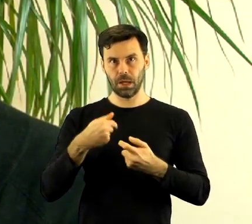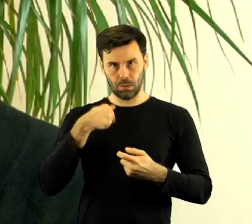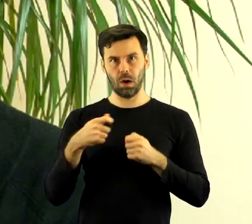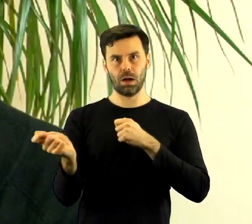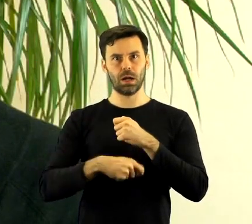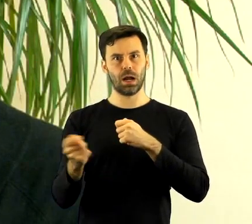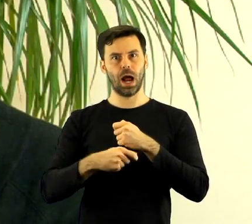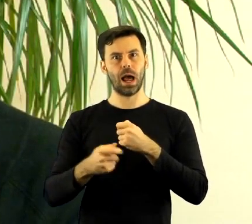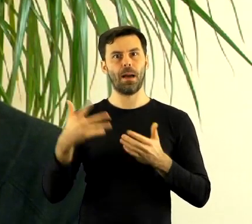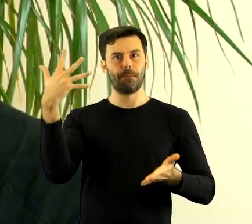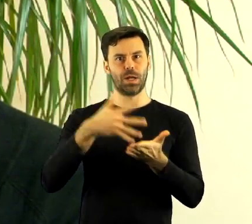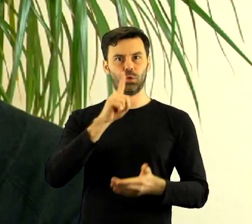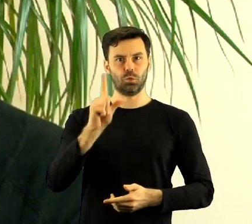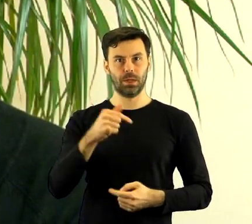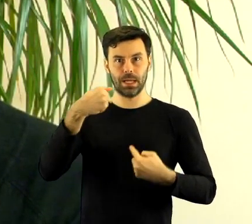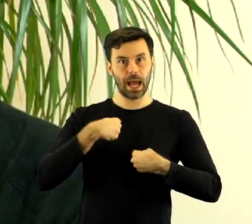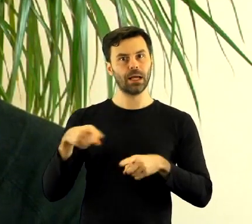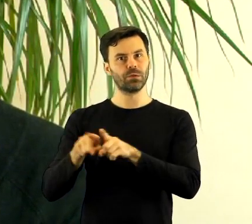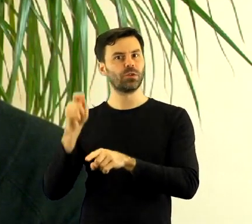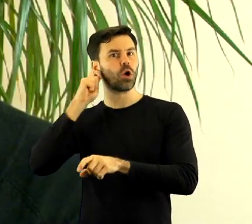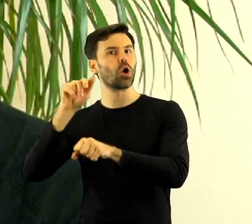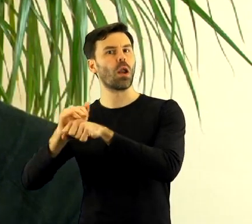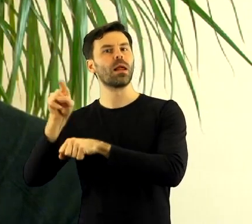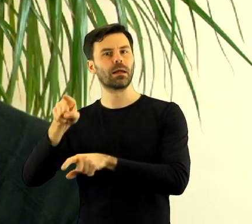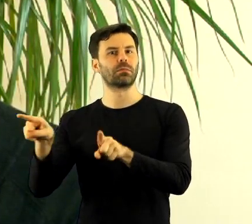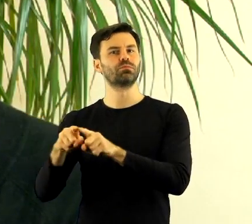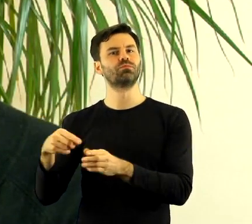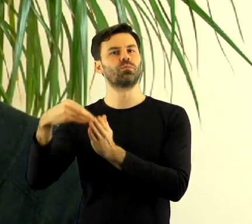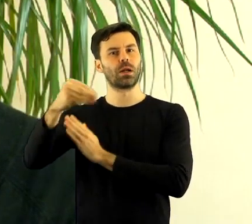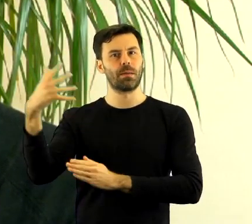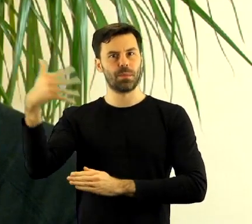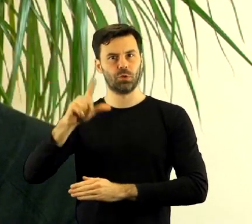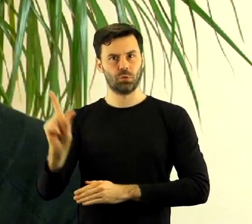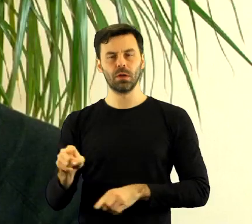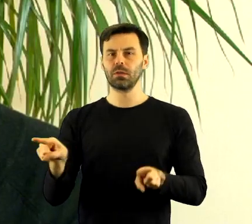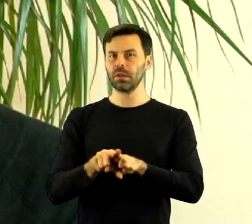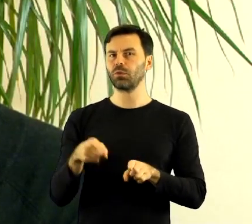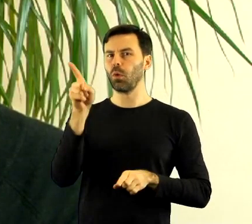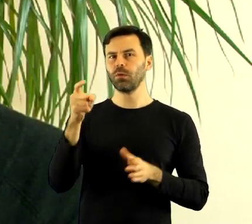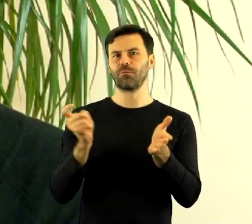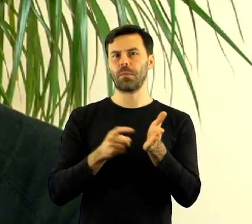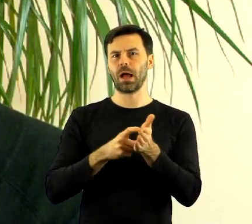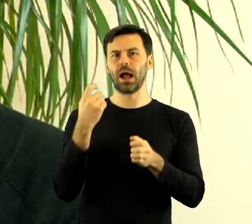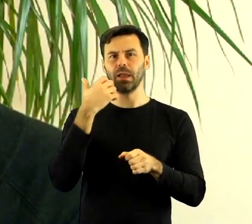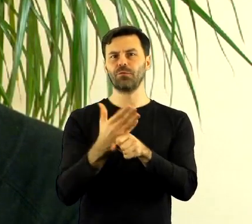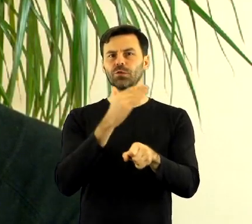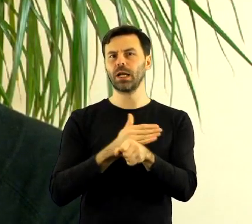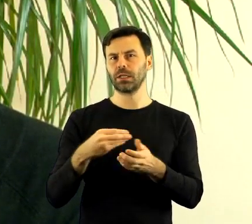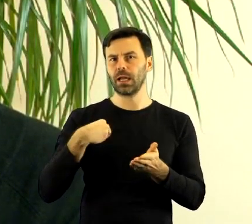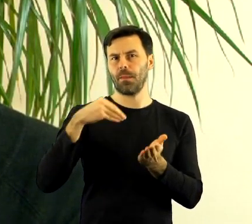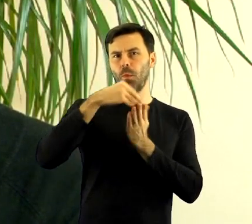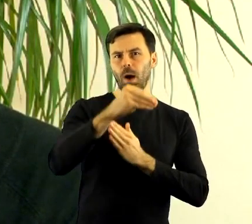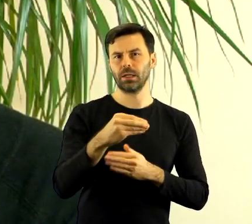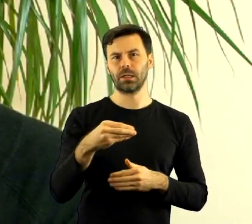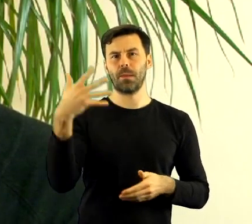karane 5 tysięcy od każdej z nas, każdorazowo za złamanie. Nawet zażądano zabezpieczenia takiej kwoty już na